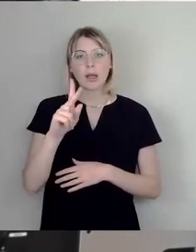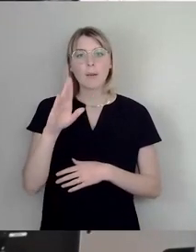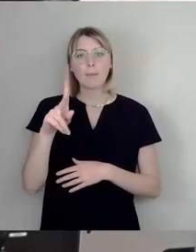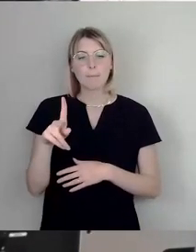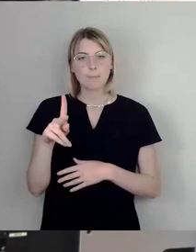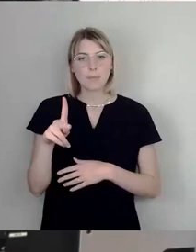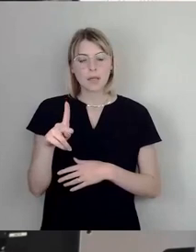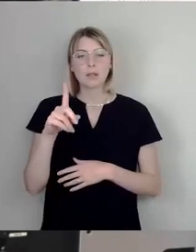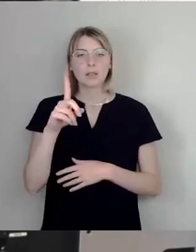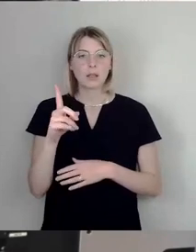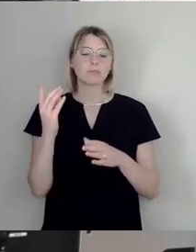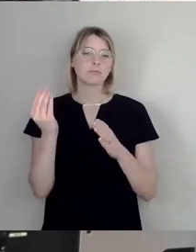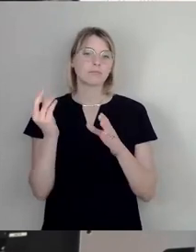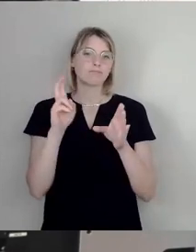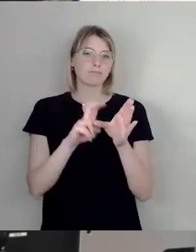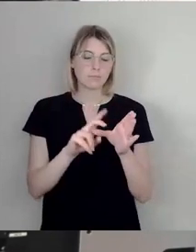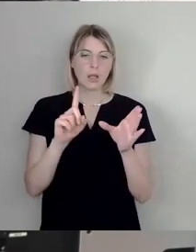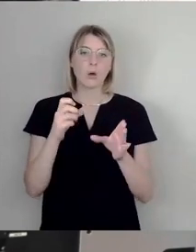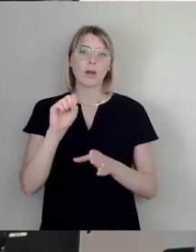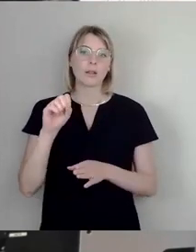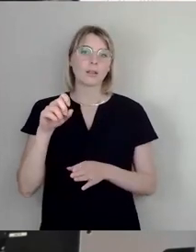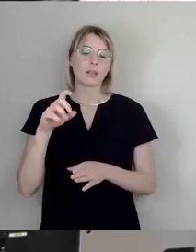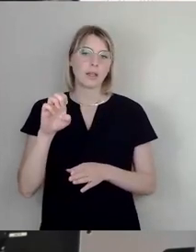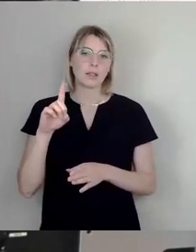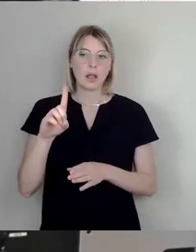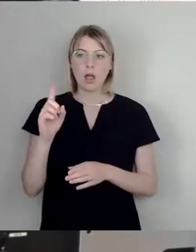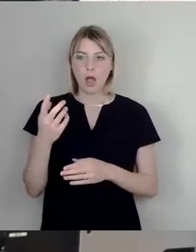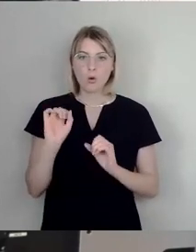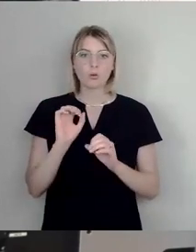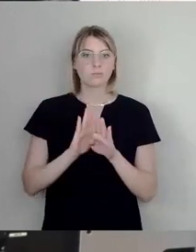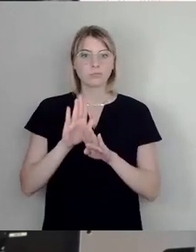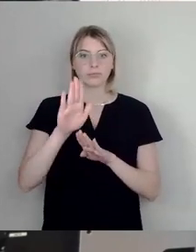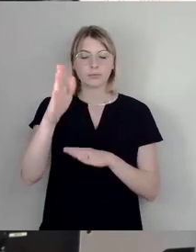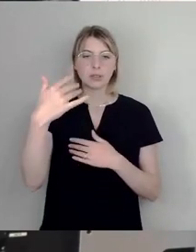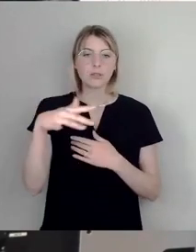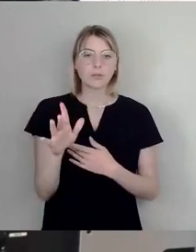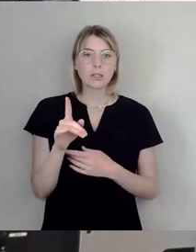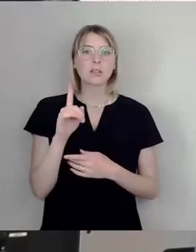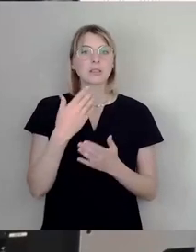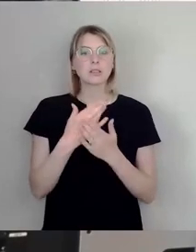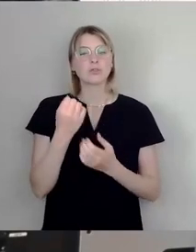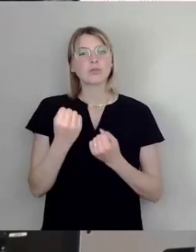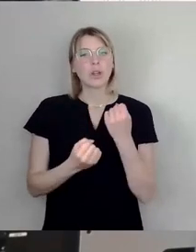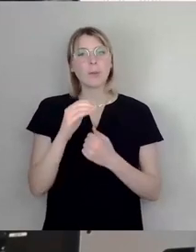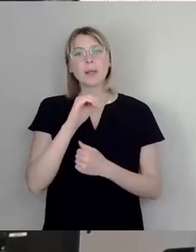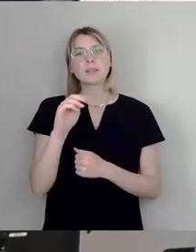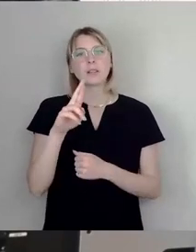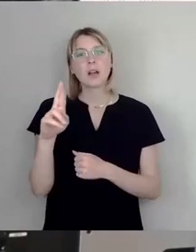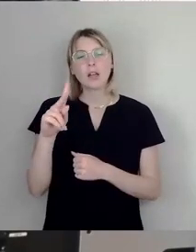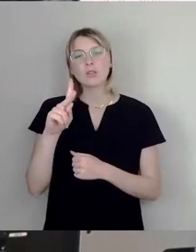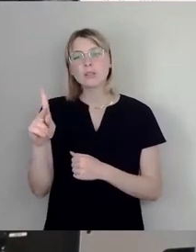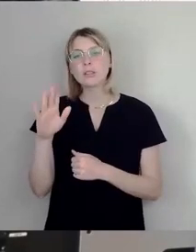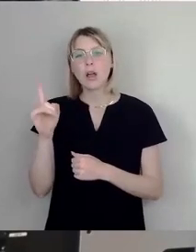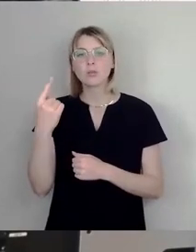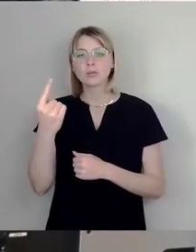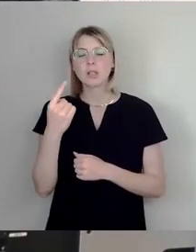SED dann eine Karriere gemacht hat. Insofern ist es dann schwierig, ja, das ist auch bei Marcel Reichich-Ranicki, der im Prinzip als verfolgter